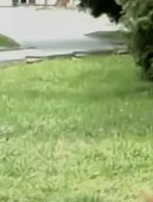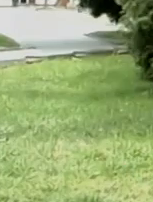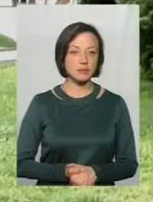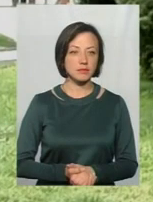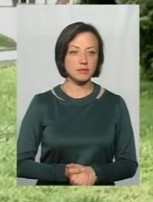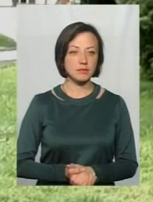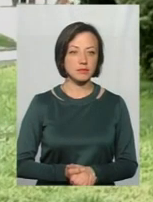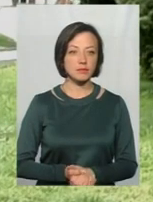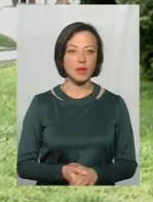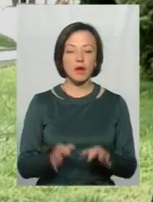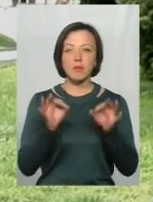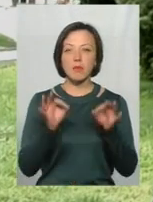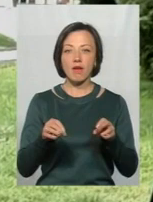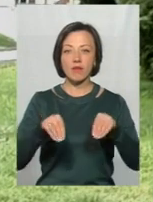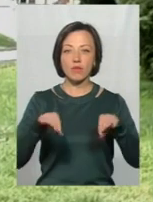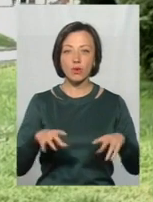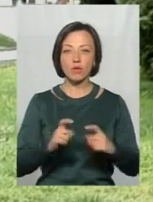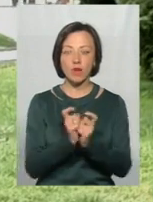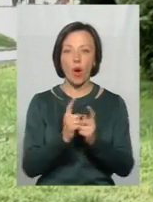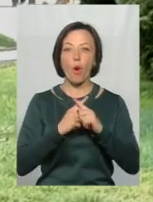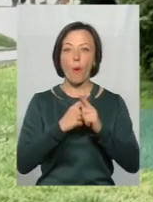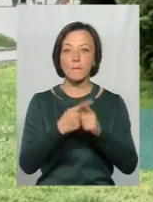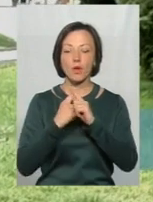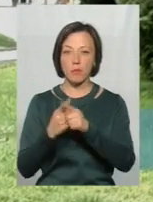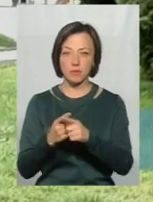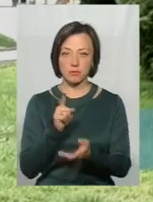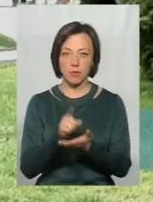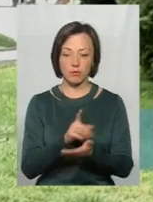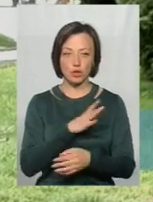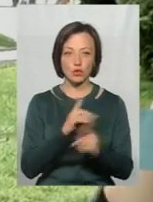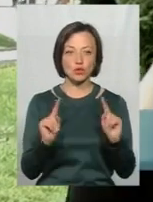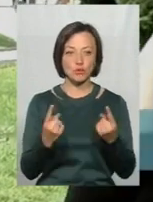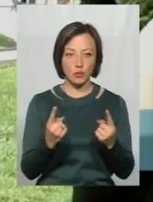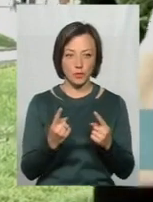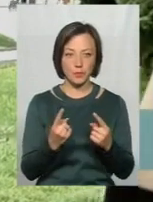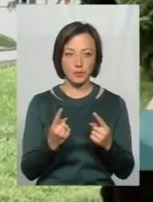Правильним виходом конфлікту має бути саме компроміс. Чому?